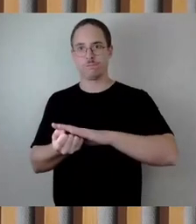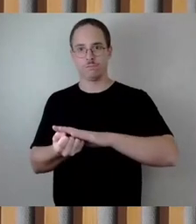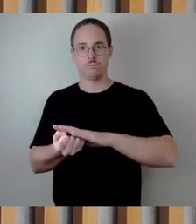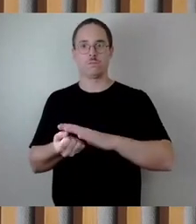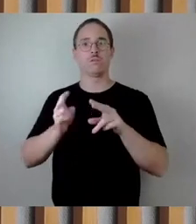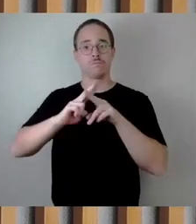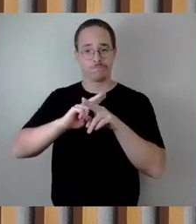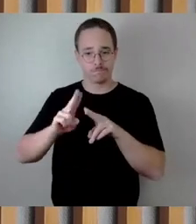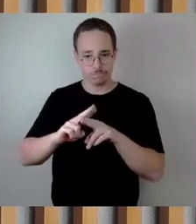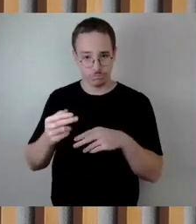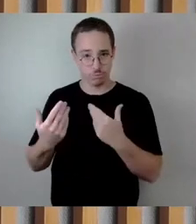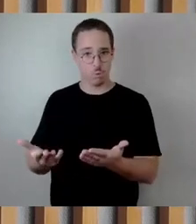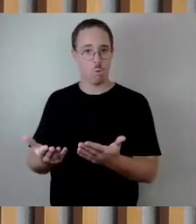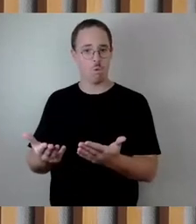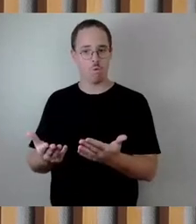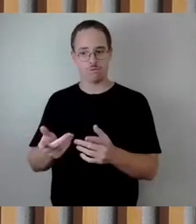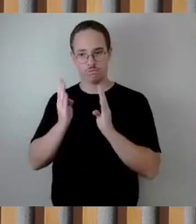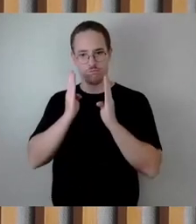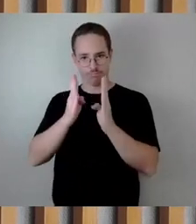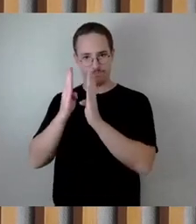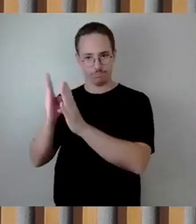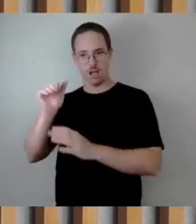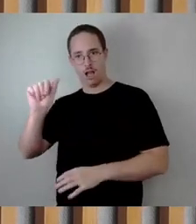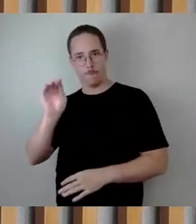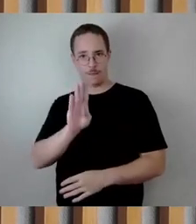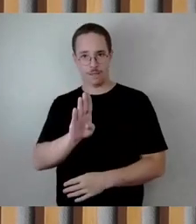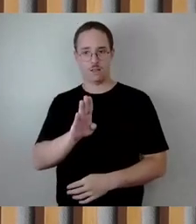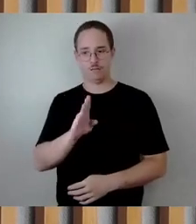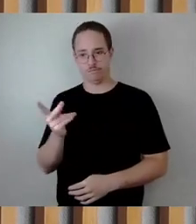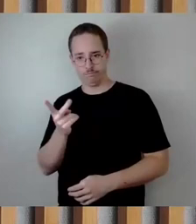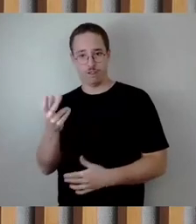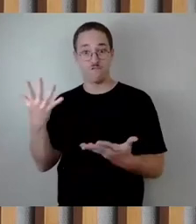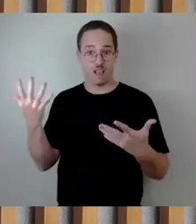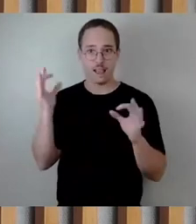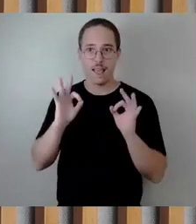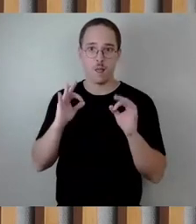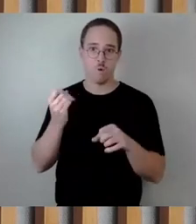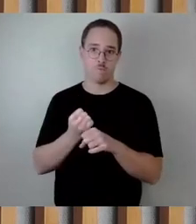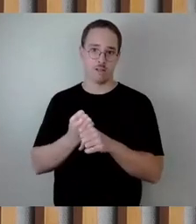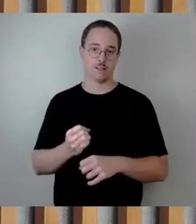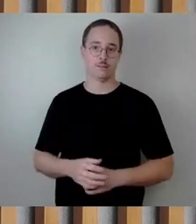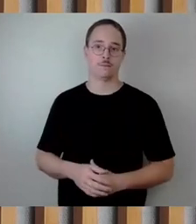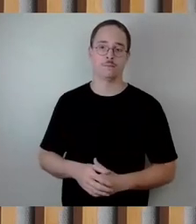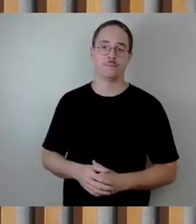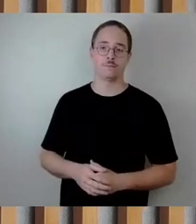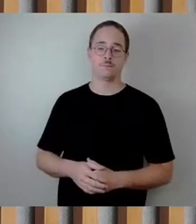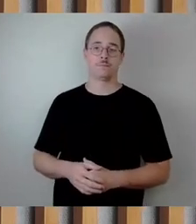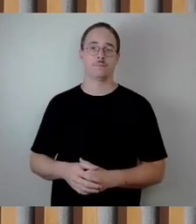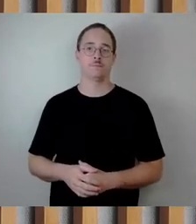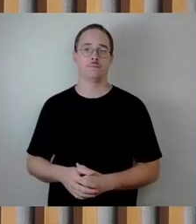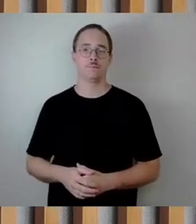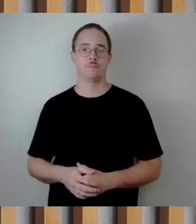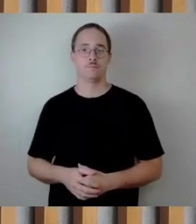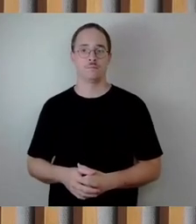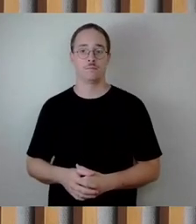Brückenzügen A und B vorgenommen? Was wurde getan, um die Standsicherheit dieser